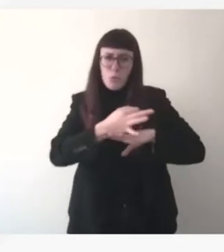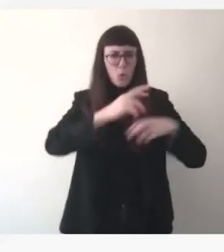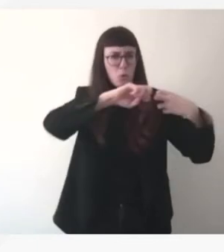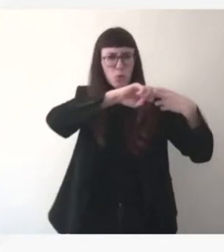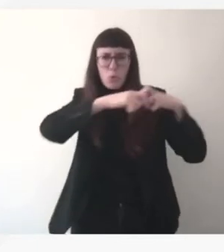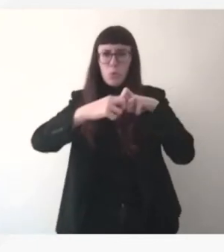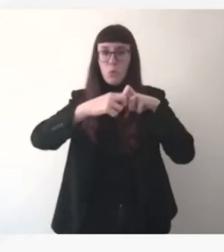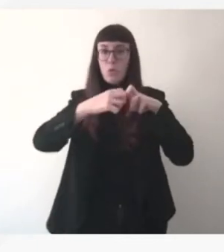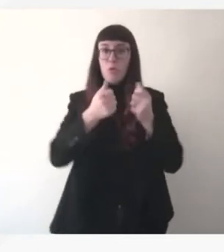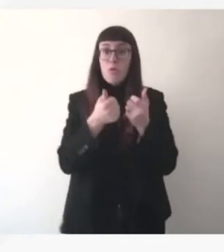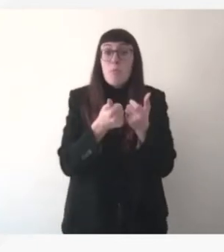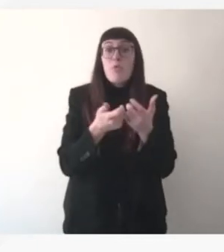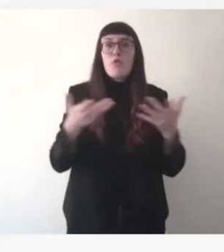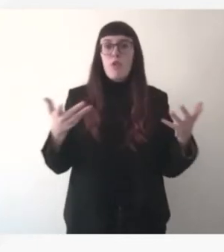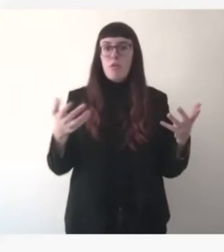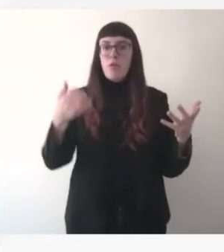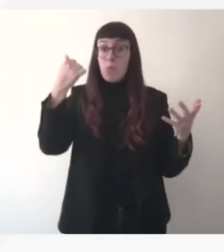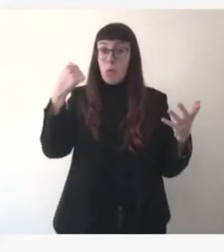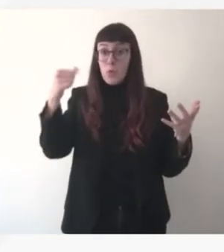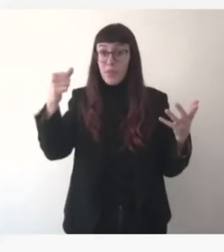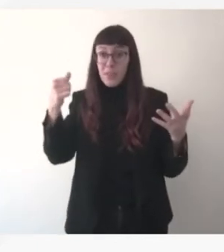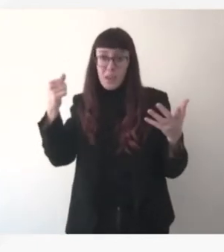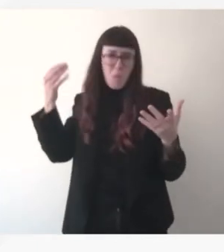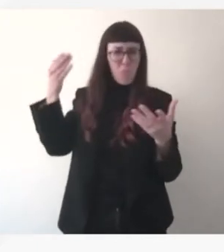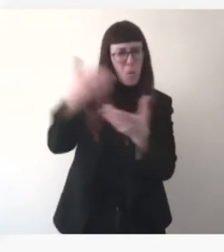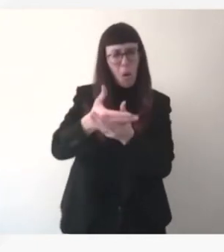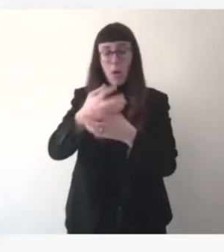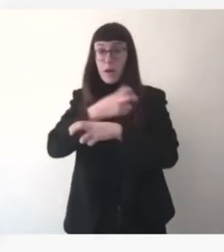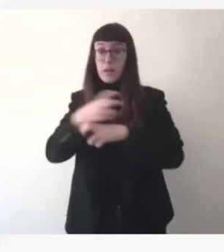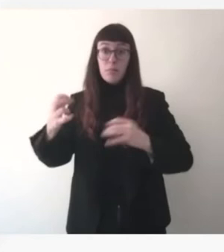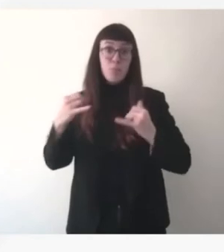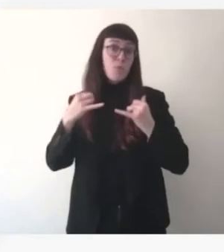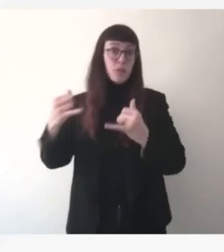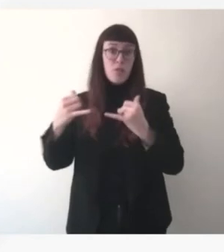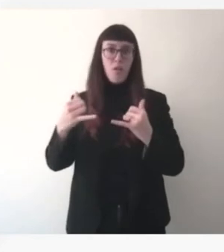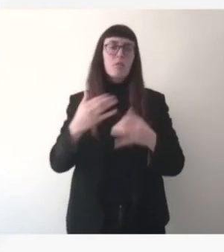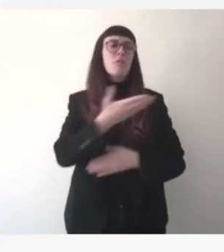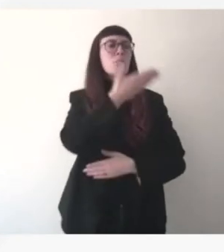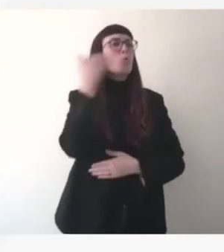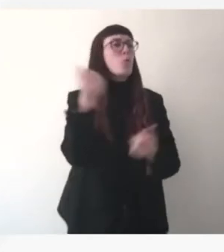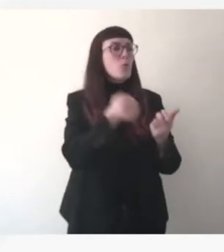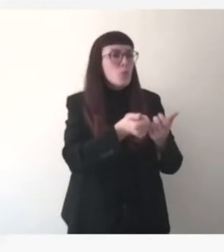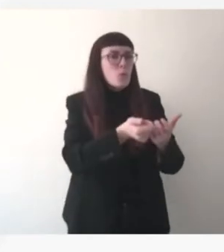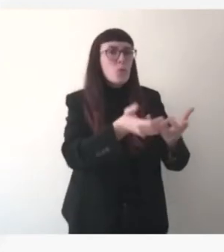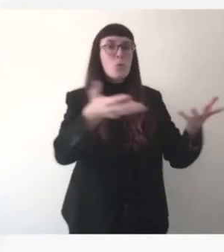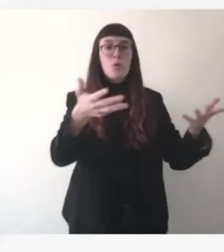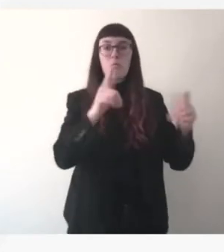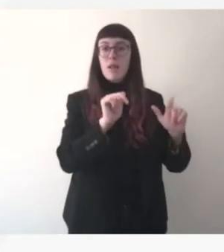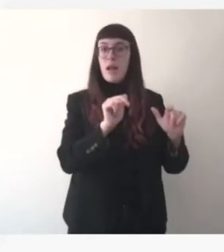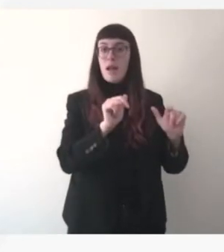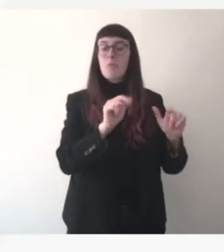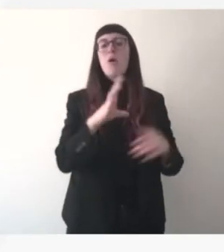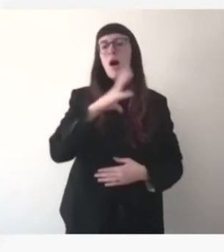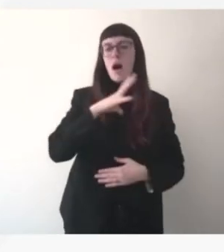infrastructure, même si évidemment on a des infrastructures qui sont très importantes et qui aujourd'hui nous permettent d